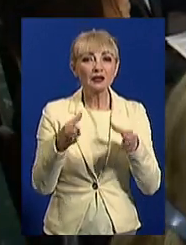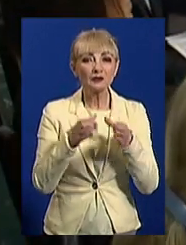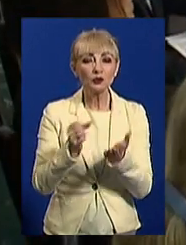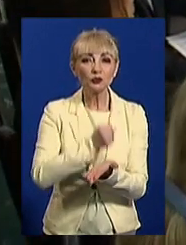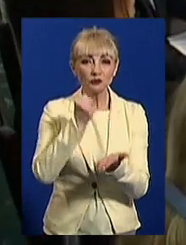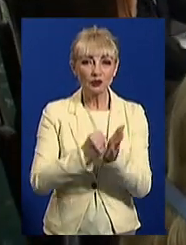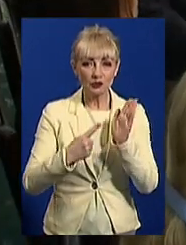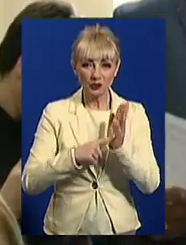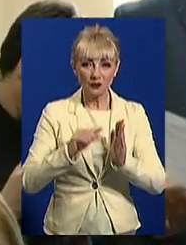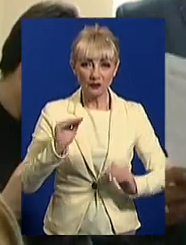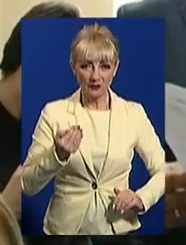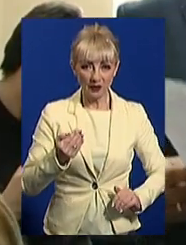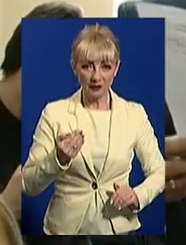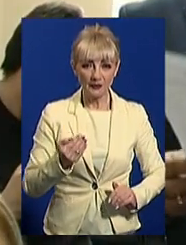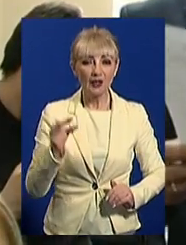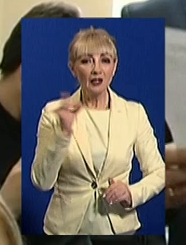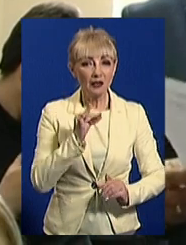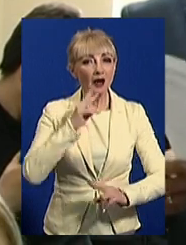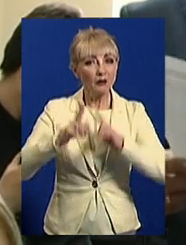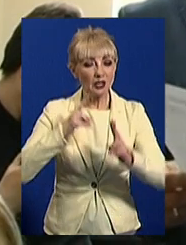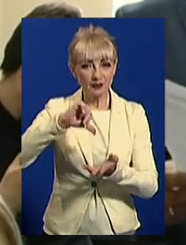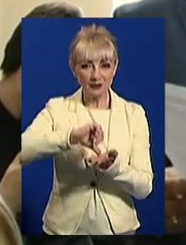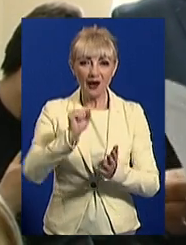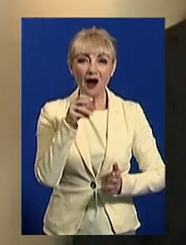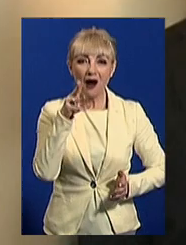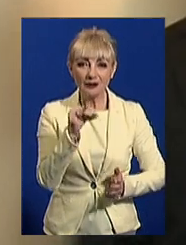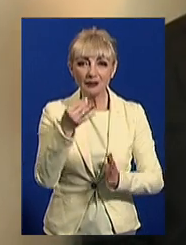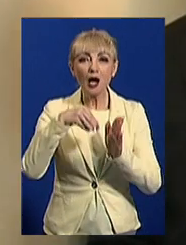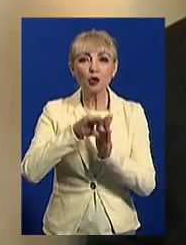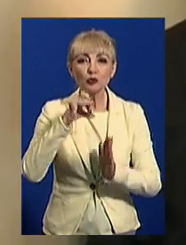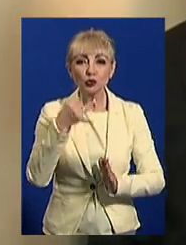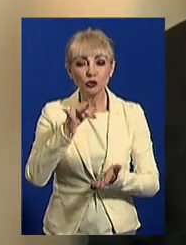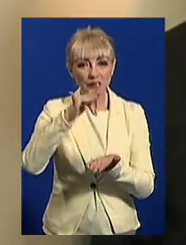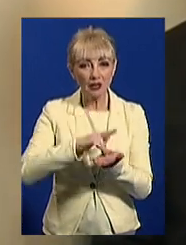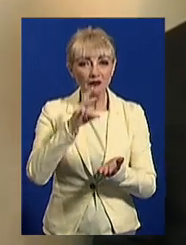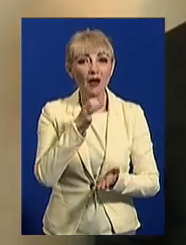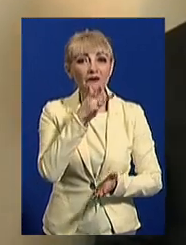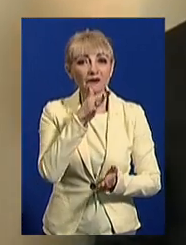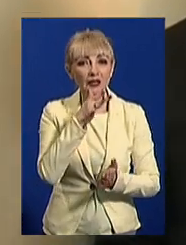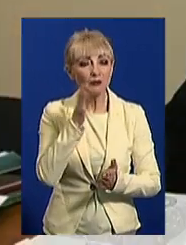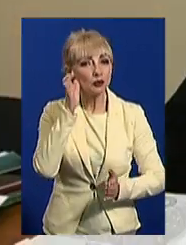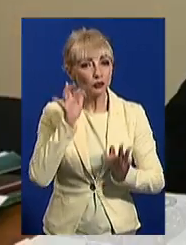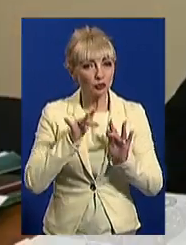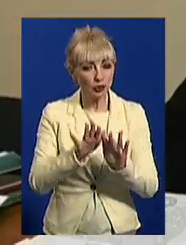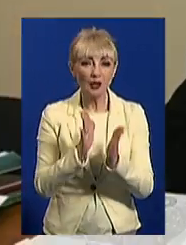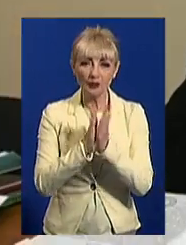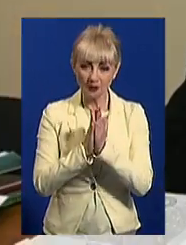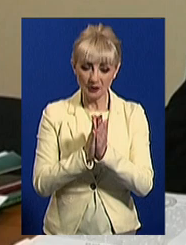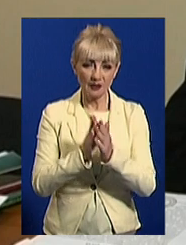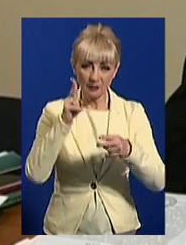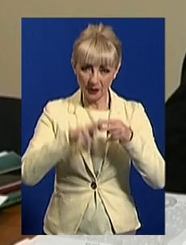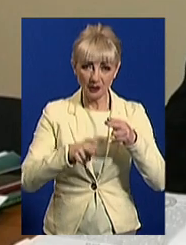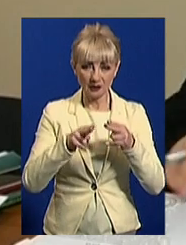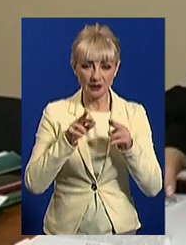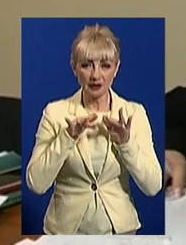затвердив 6 лютого. Їх оскаржили представники антикорупційного центру. На час слухання справи просили зупинити дію нових тарифів.